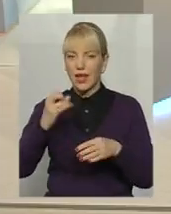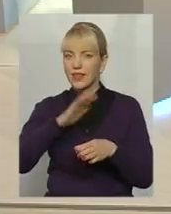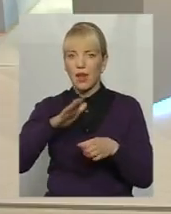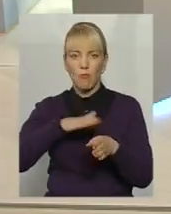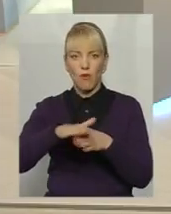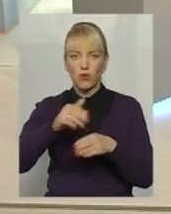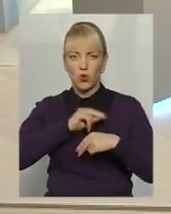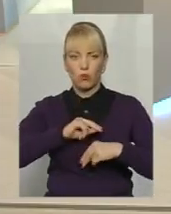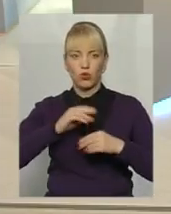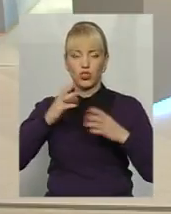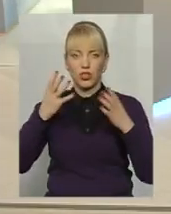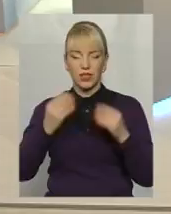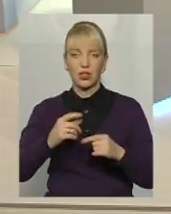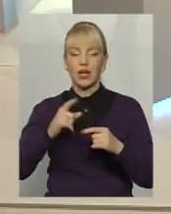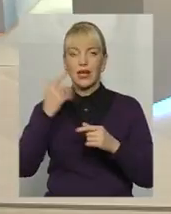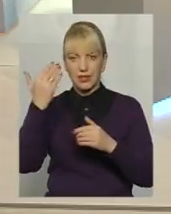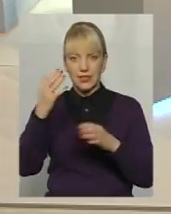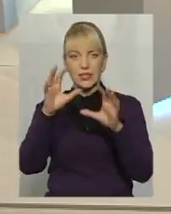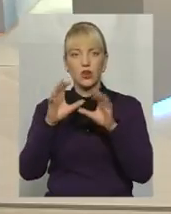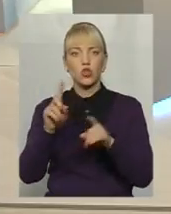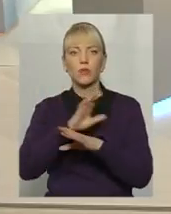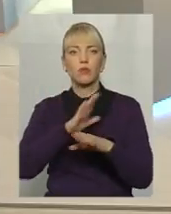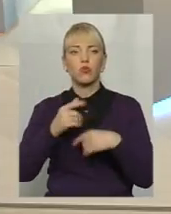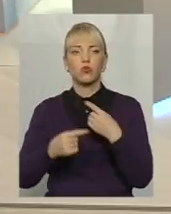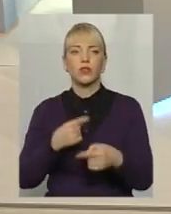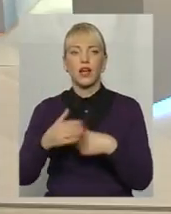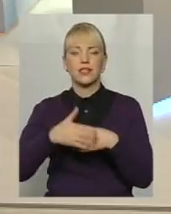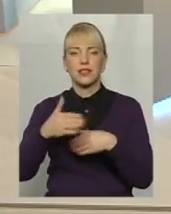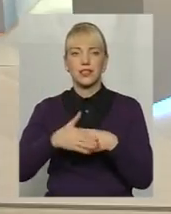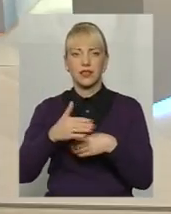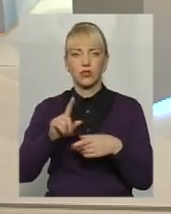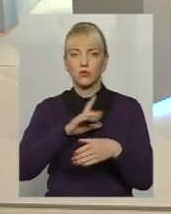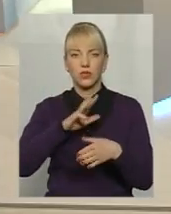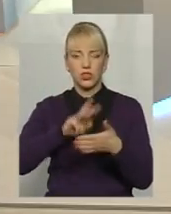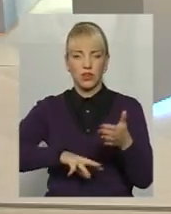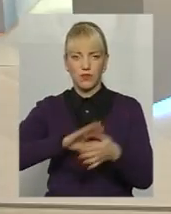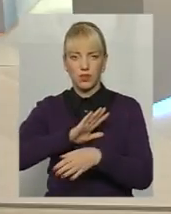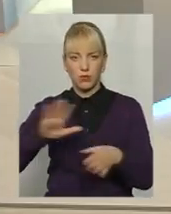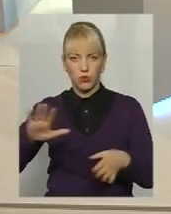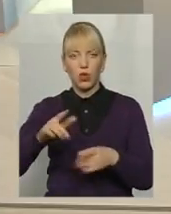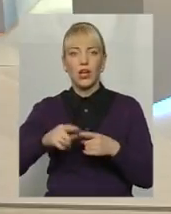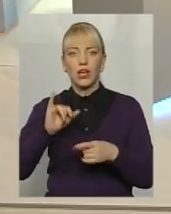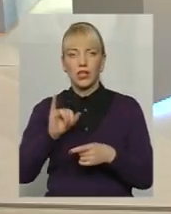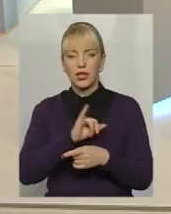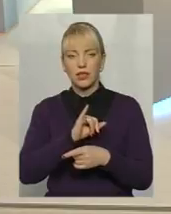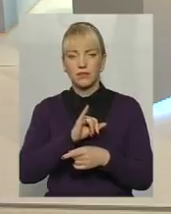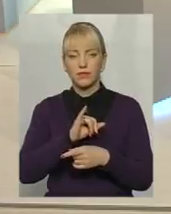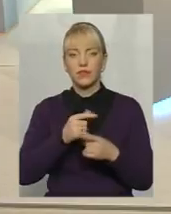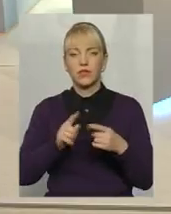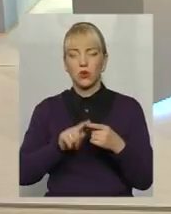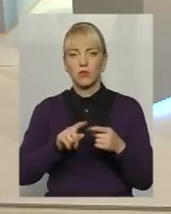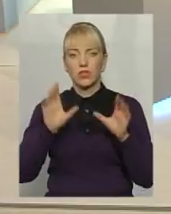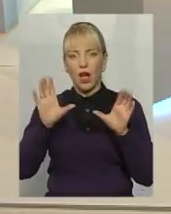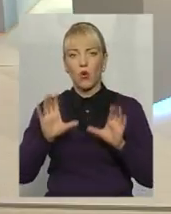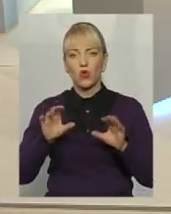законність, що потім не було наслідків знову ж по застосуванню штрафних санкцій. І в даному